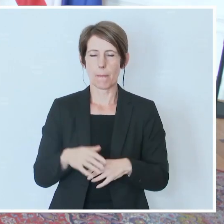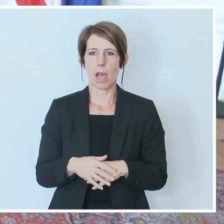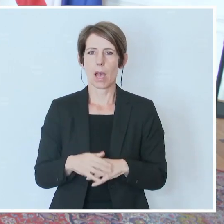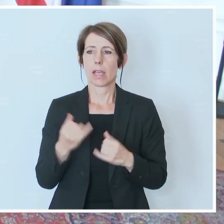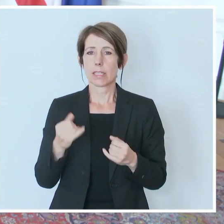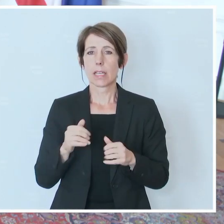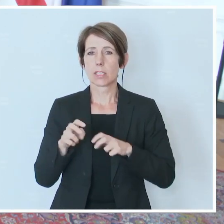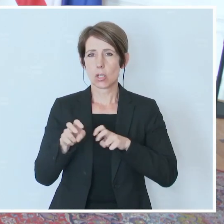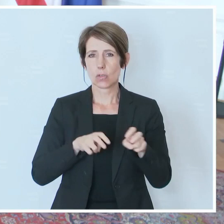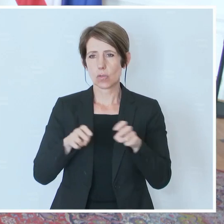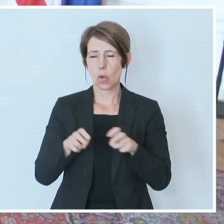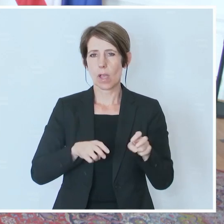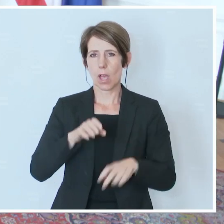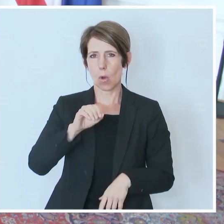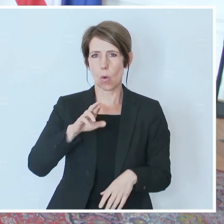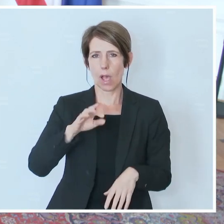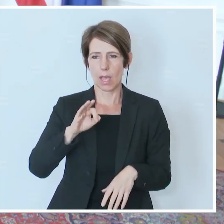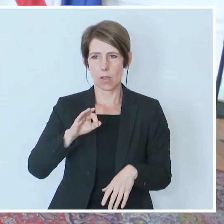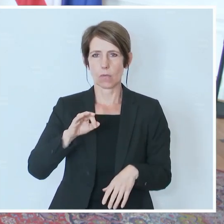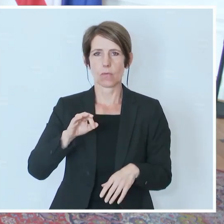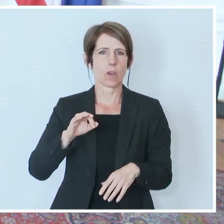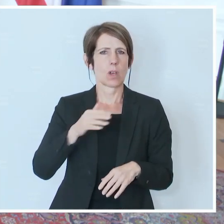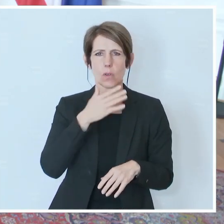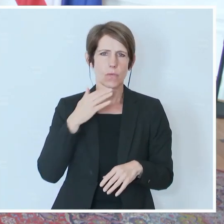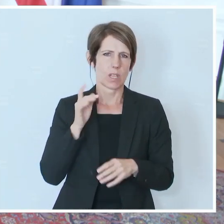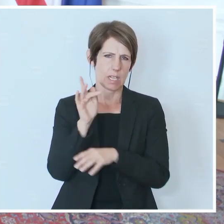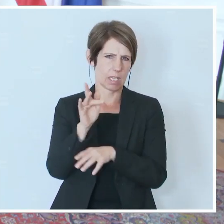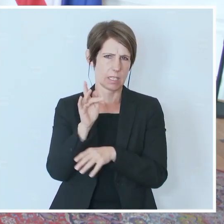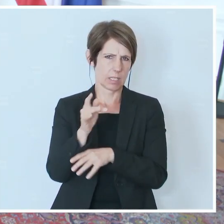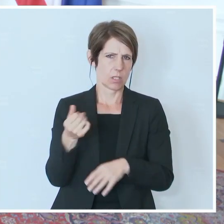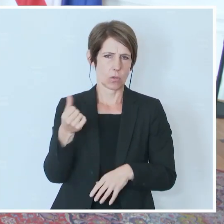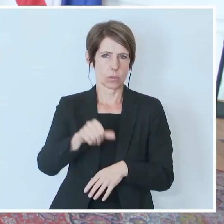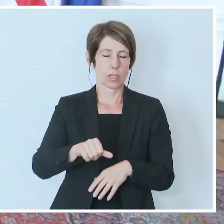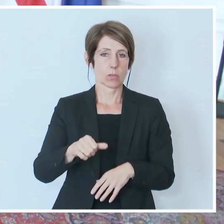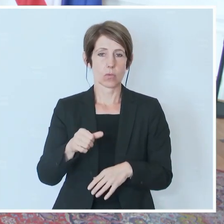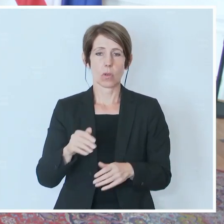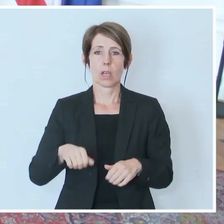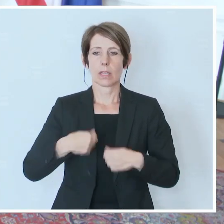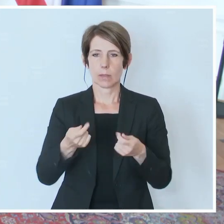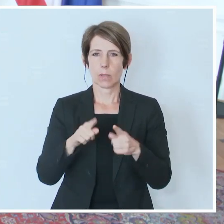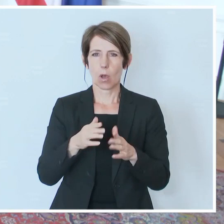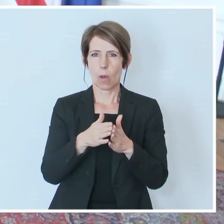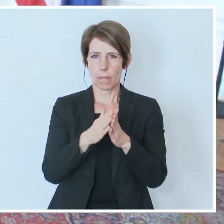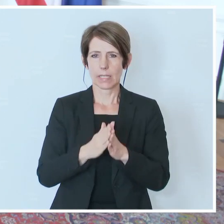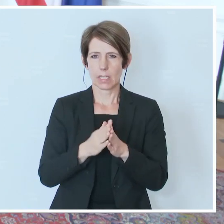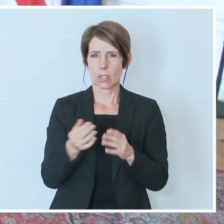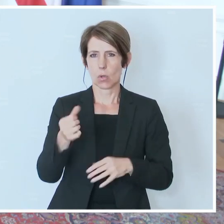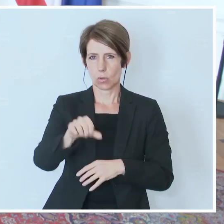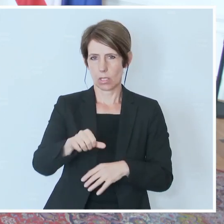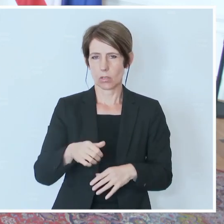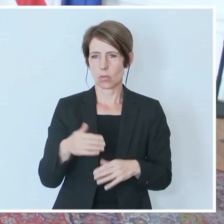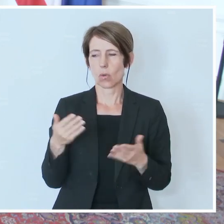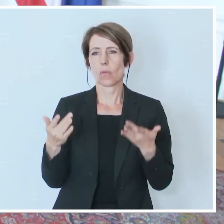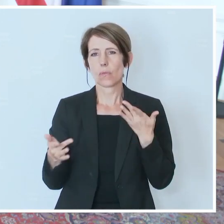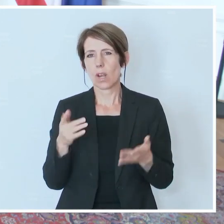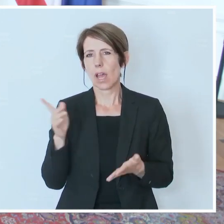aktuell sehr, sehr viel Gegenwind. Und es gibt jetzt auch eine Petition. Herr Vizekanzler, was sagen Sie dazu? Muss man da vielleicht